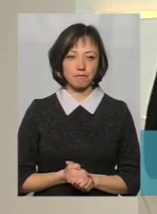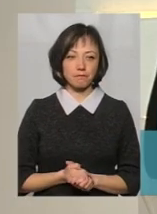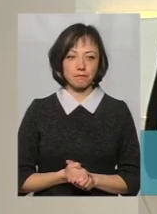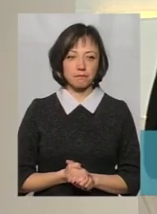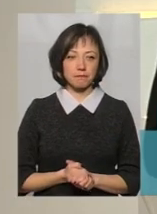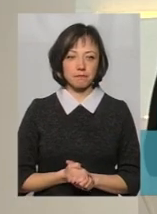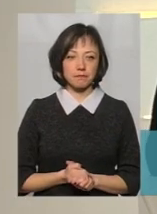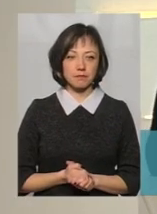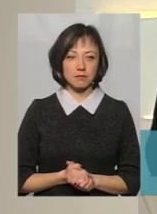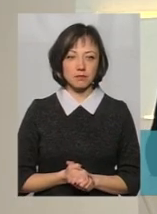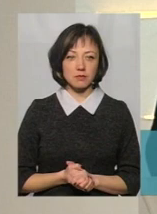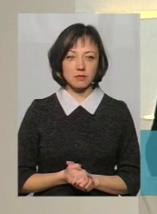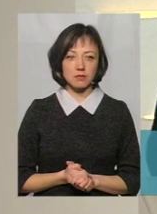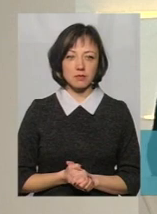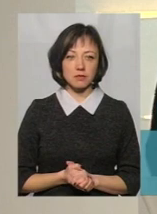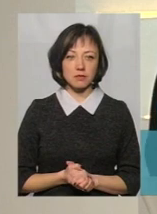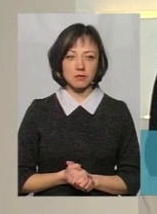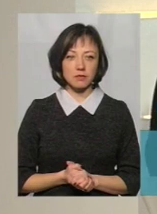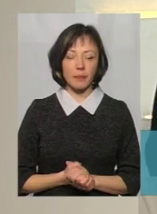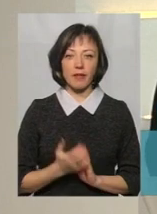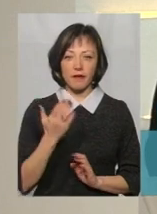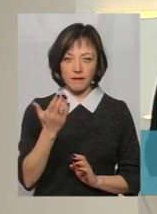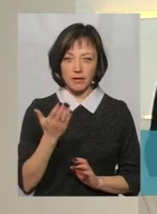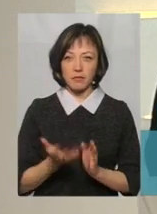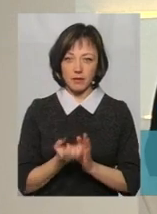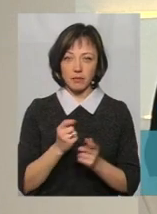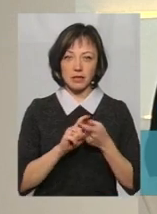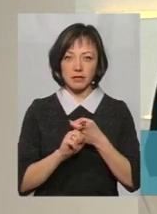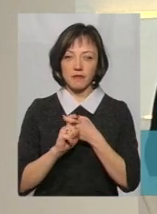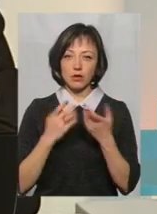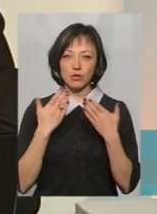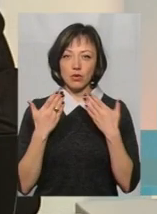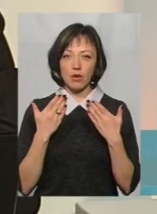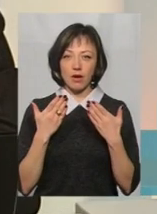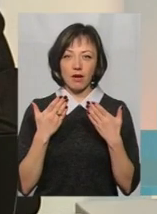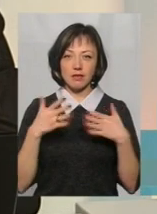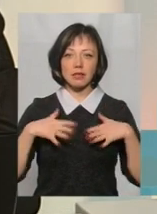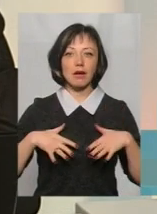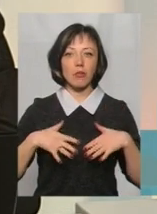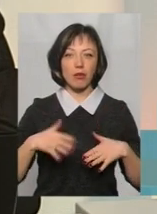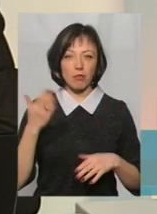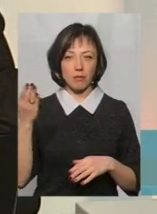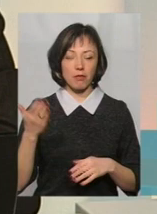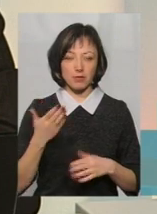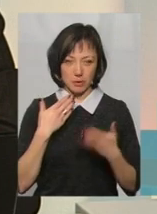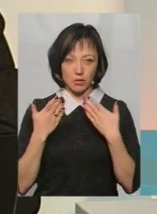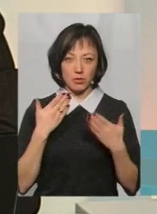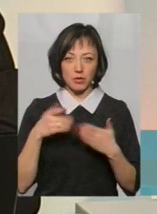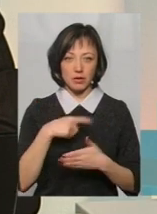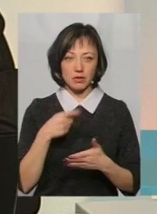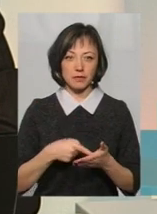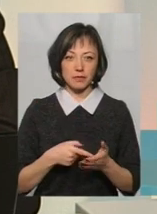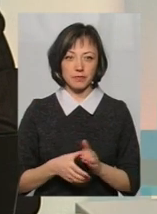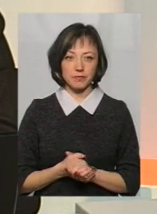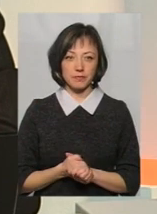Ну, зараз ви підтримуєте якийсь зв'язок з нематеріковою країною, з Кримом? Спілкуєтесь з кимось?